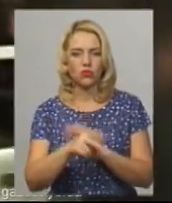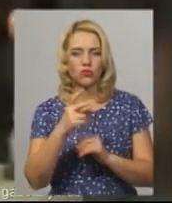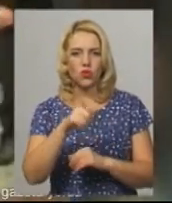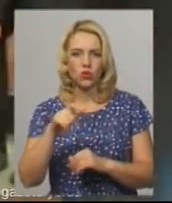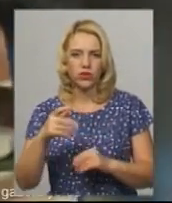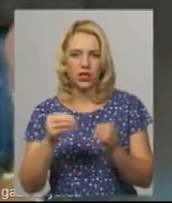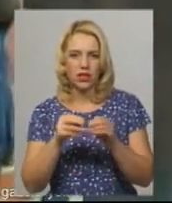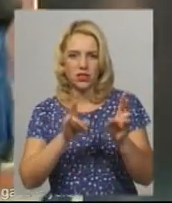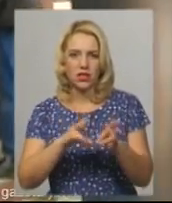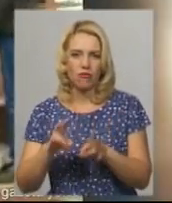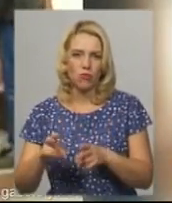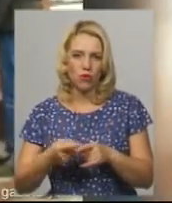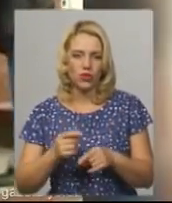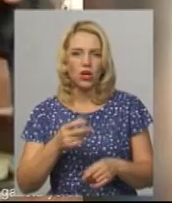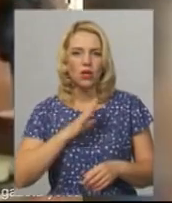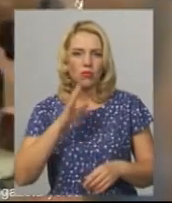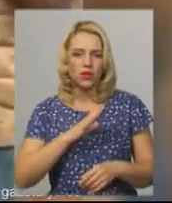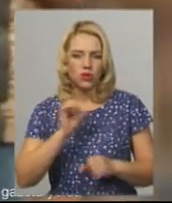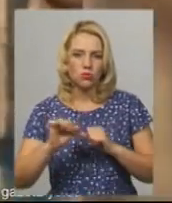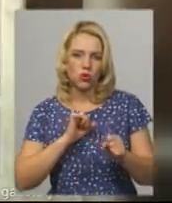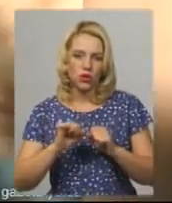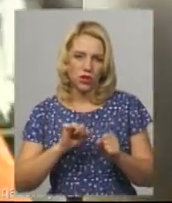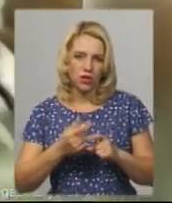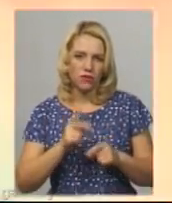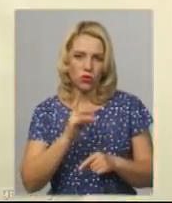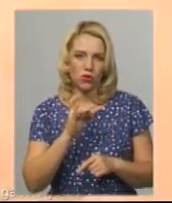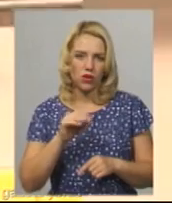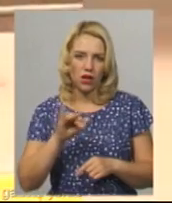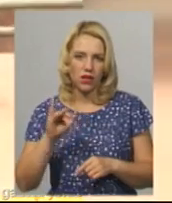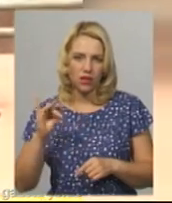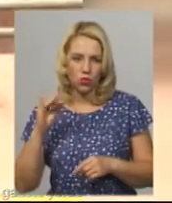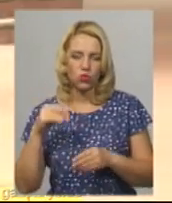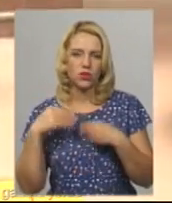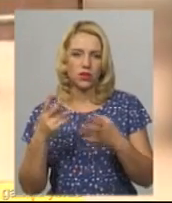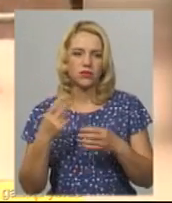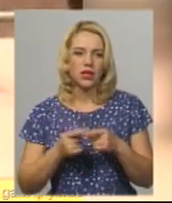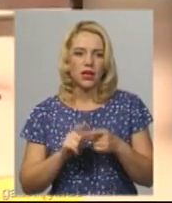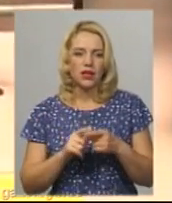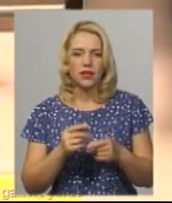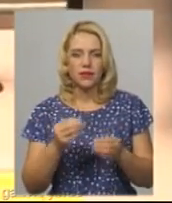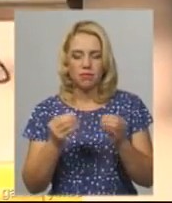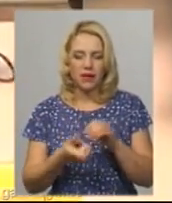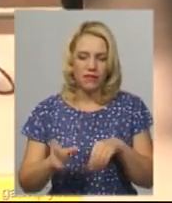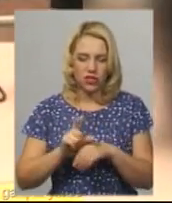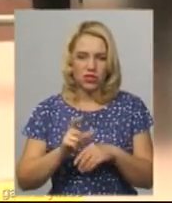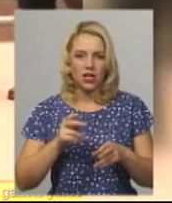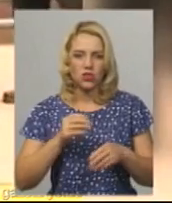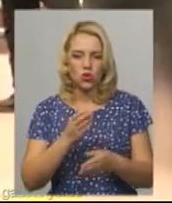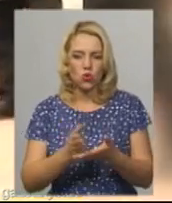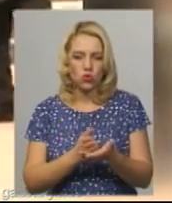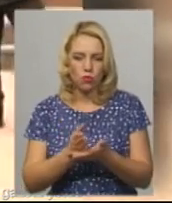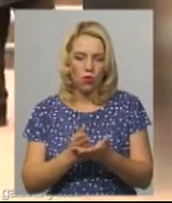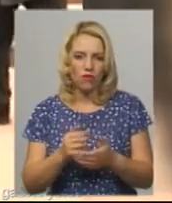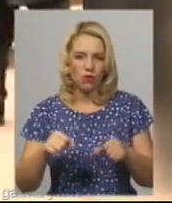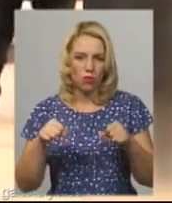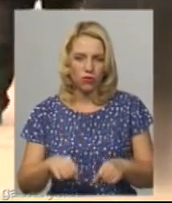Десятеро травмованих. Колишньому керівнику управління Віктору Крайтору інкримінують одразу три статті. Перевищення службових повноважень, вбивство через необережність